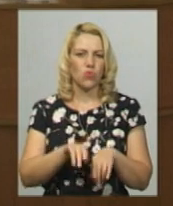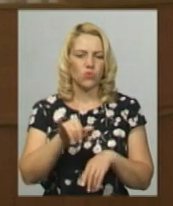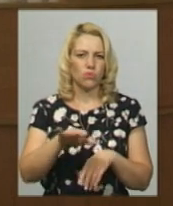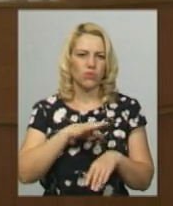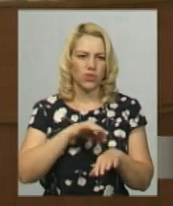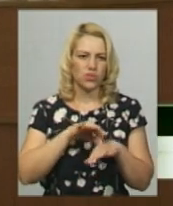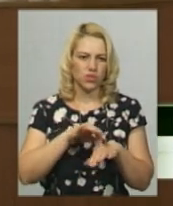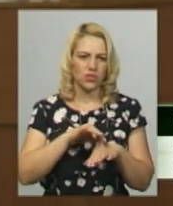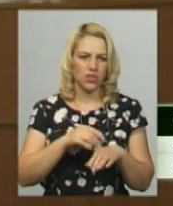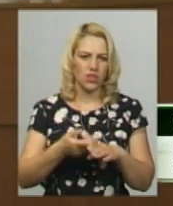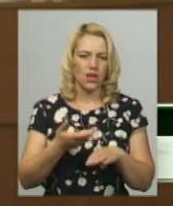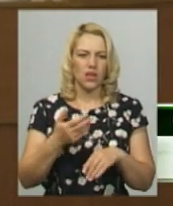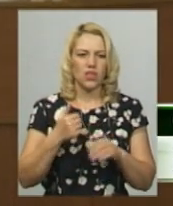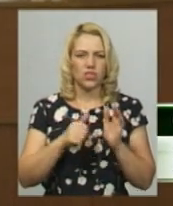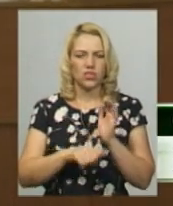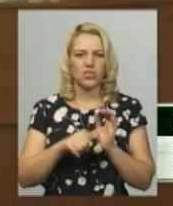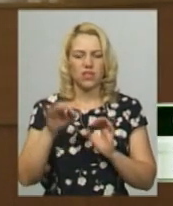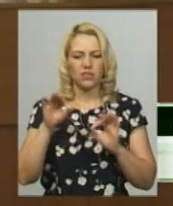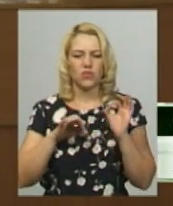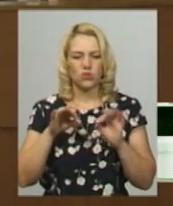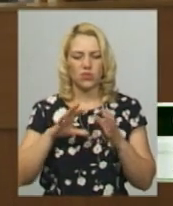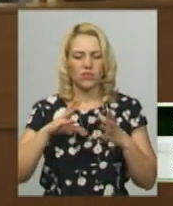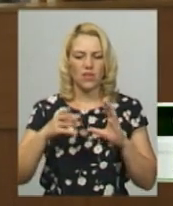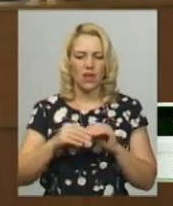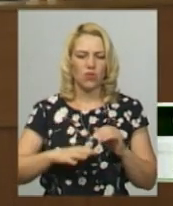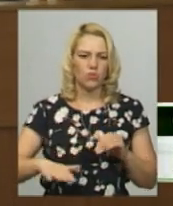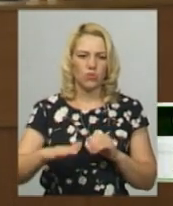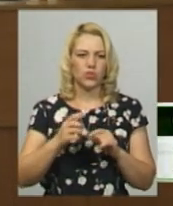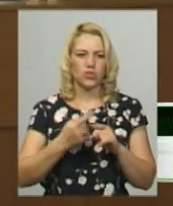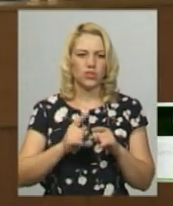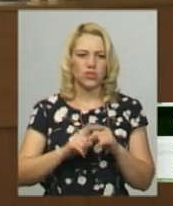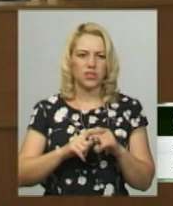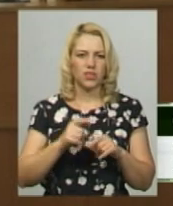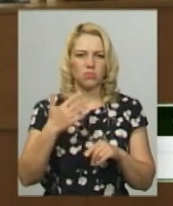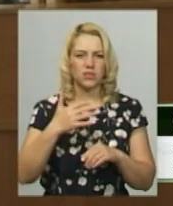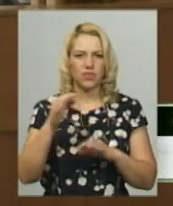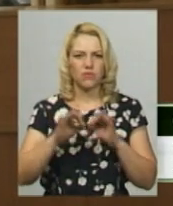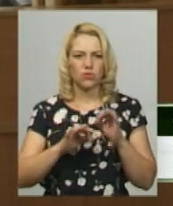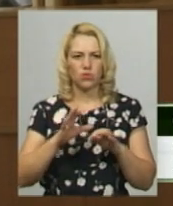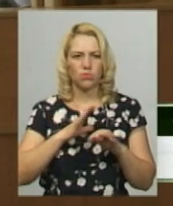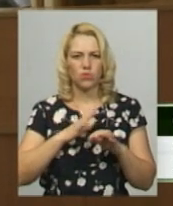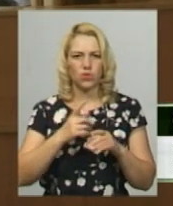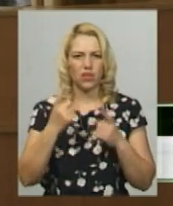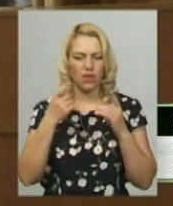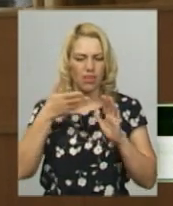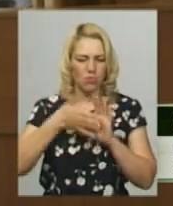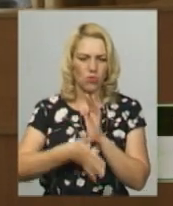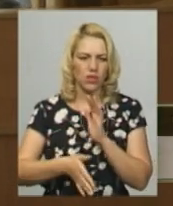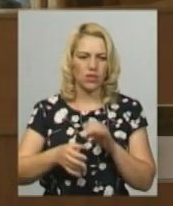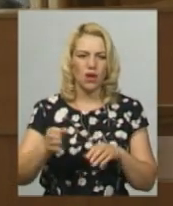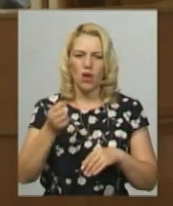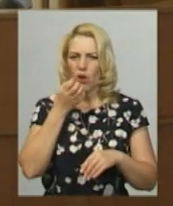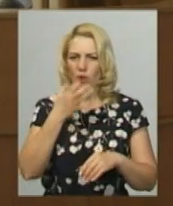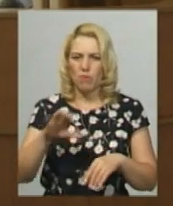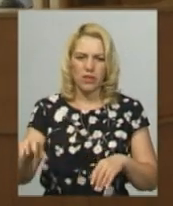полум'ям, 60% загальної площі, із них 50% були глибокі опіки. Тобто це опіки,